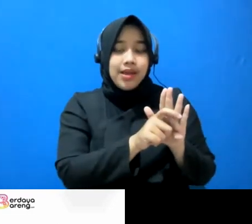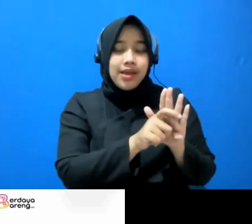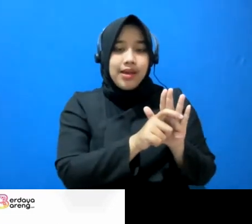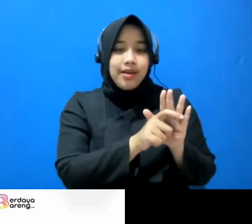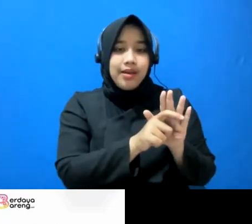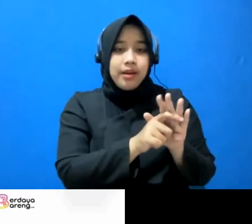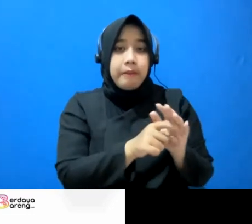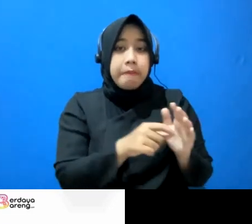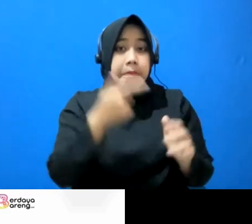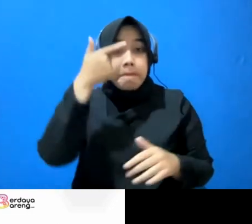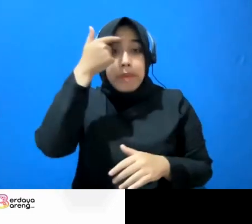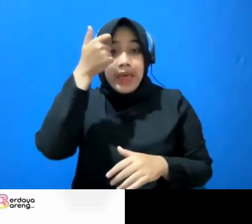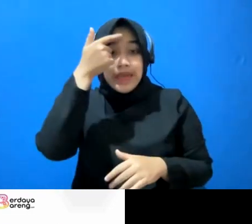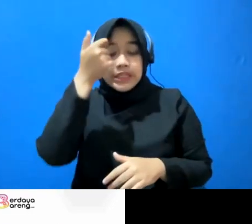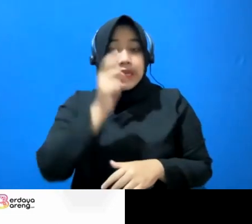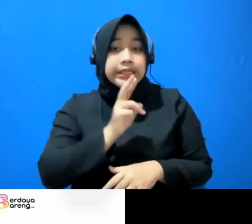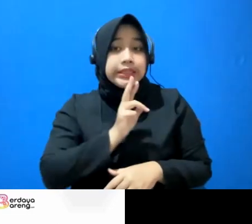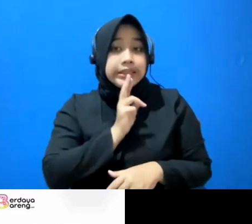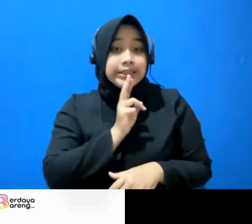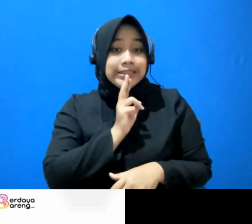belajar di Inggris. Ini karena